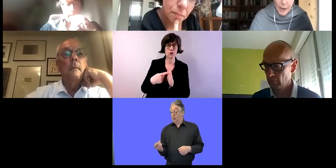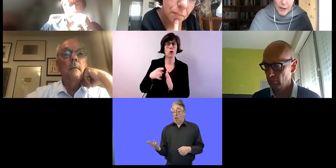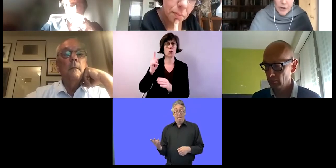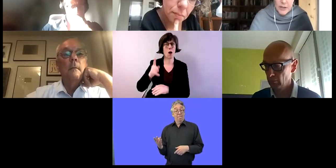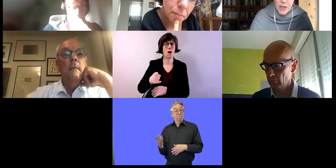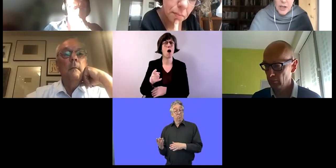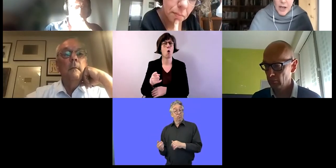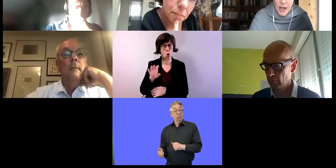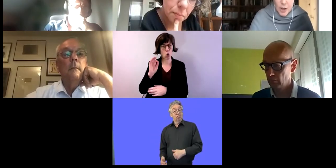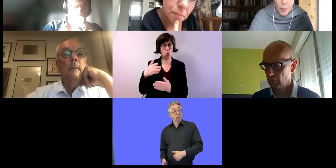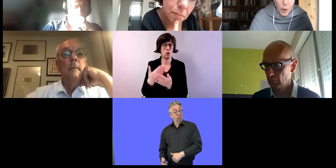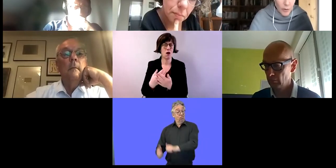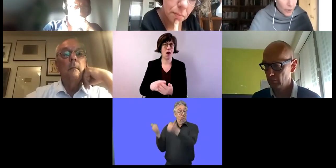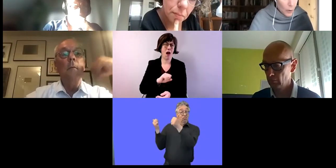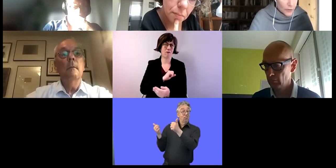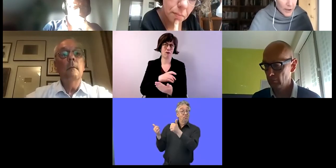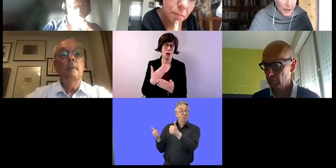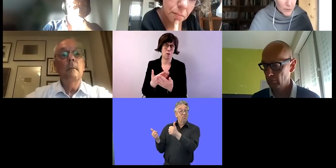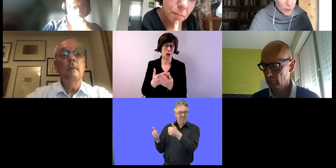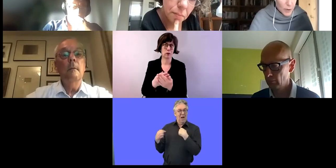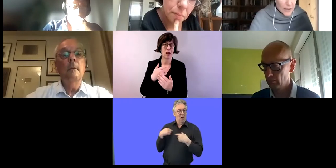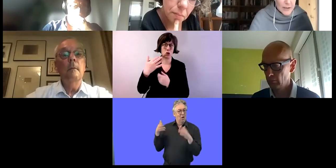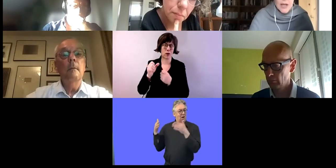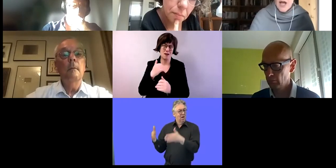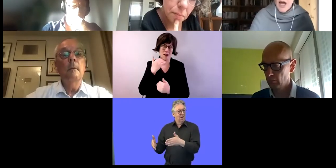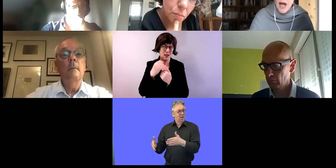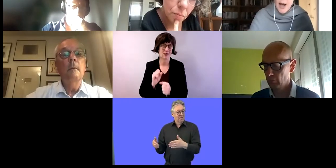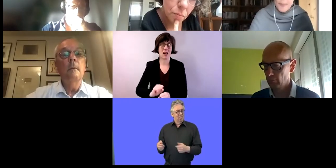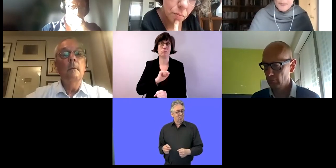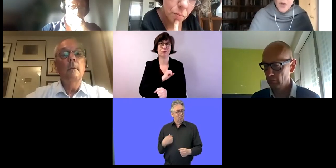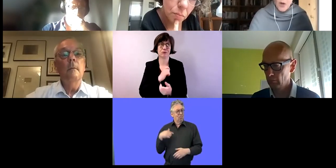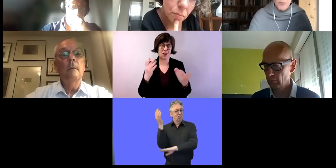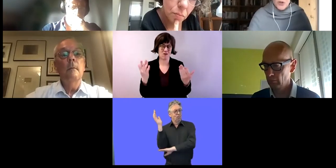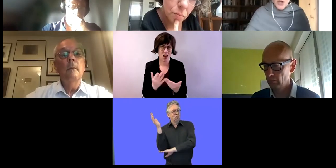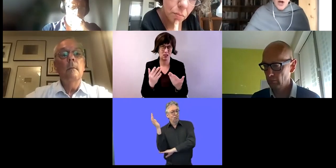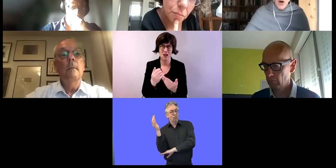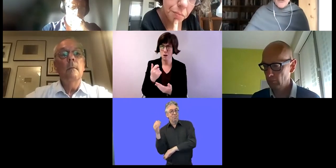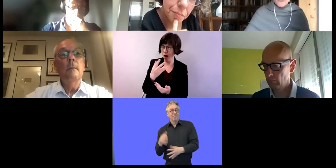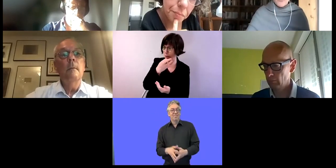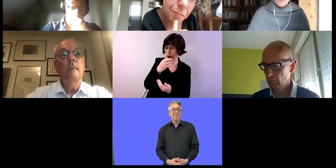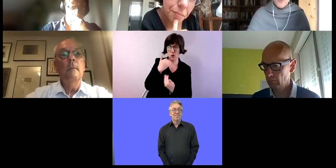Vielleicht darf ich darüber noch etwas mehr dann sprechen in den nächsten paar Minuten.